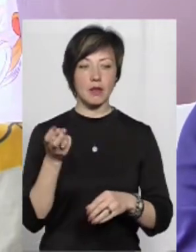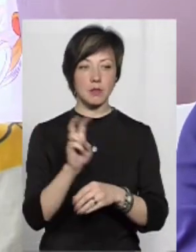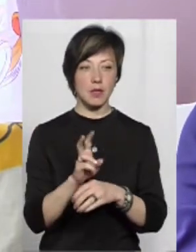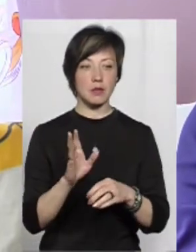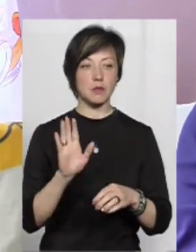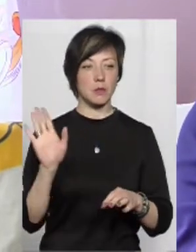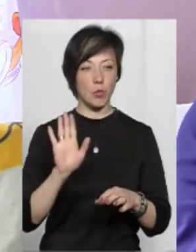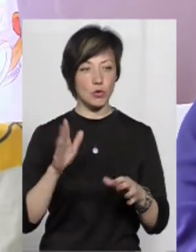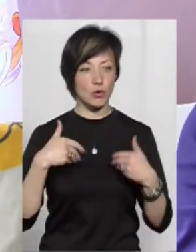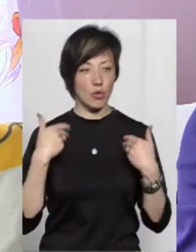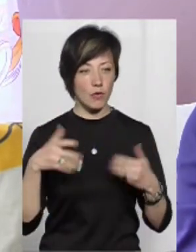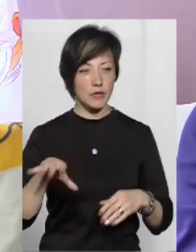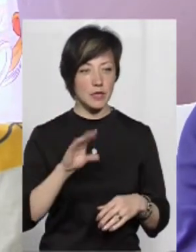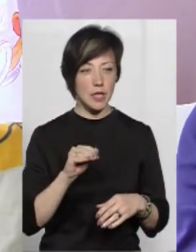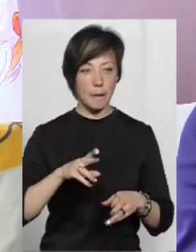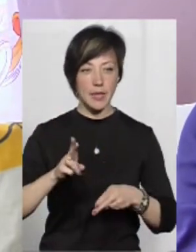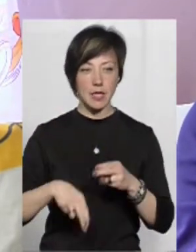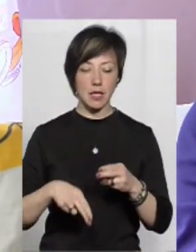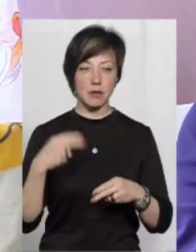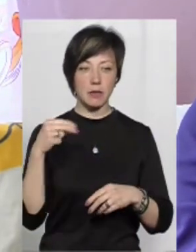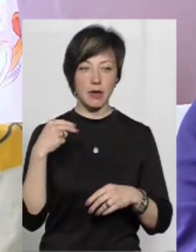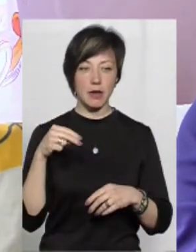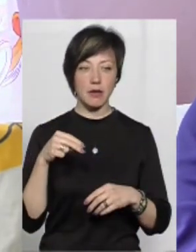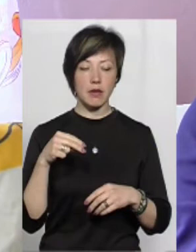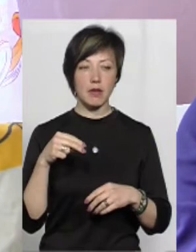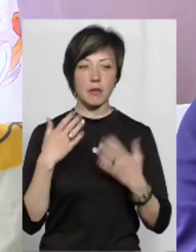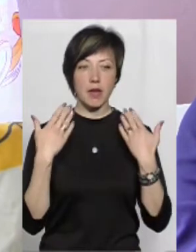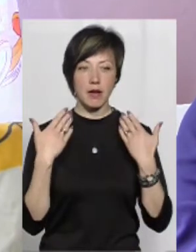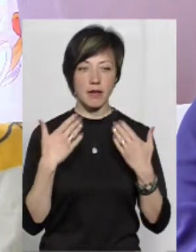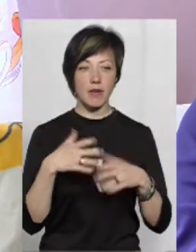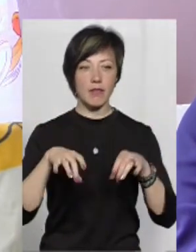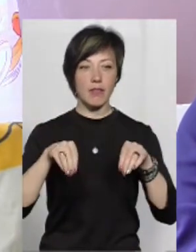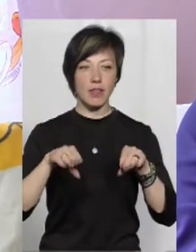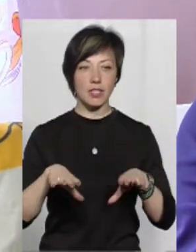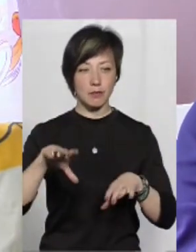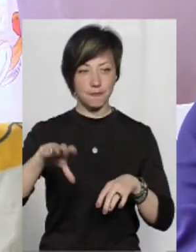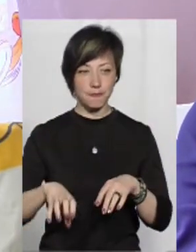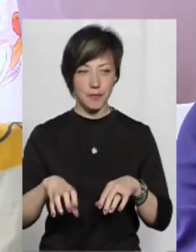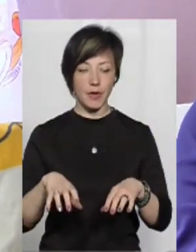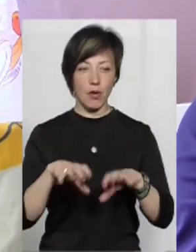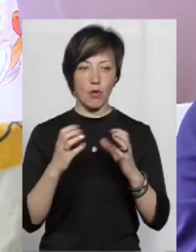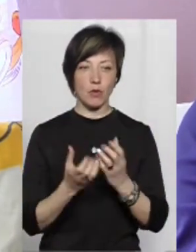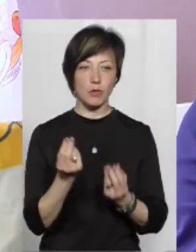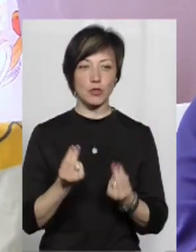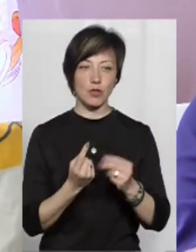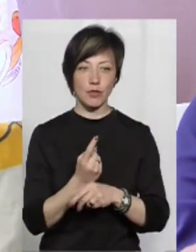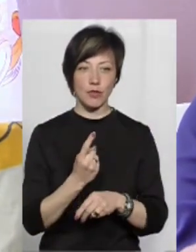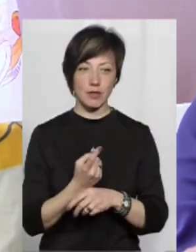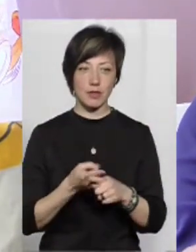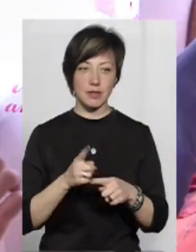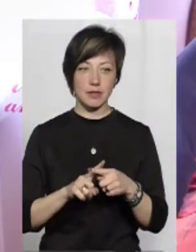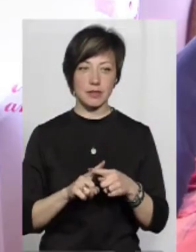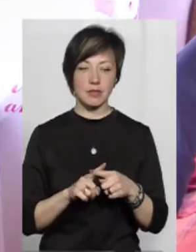поздоровився і десь під кінець пір-армію ми вирішили спустити одне колесо трошки підпустити. Був пожартувати, надавши, він більше не